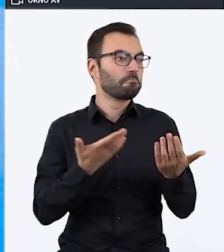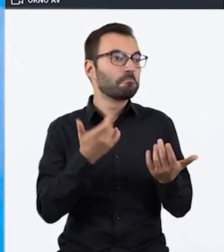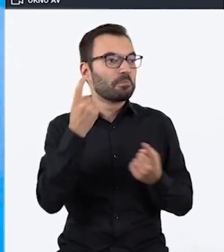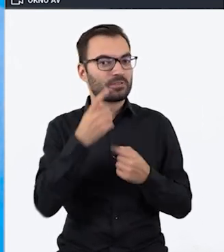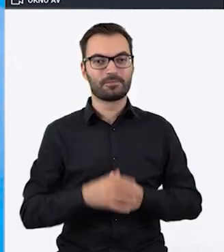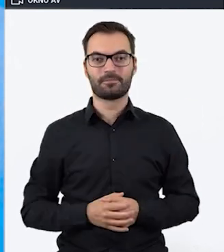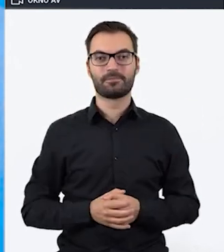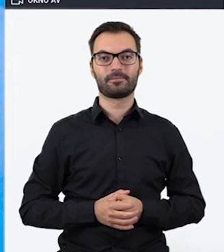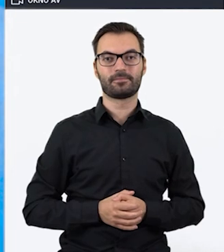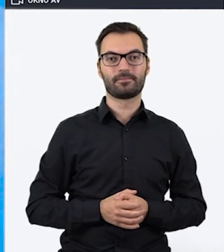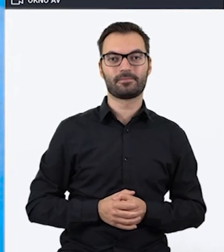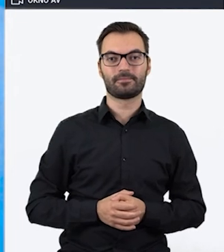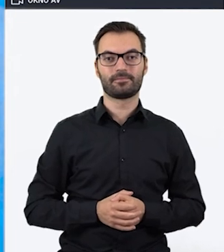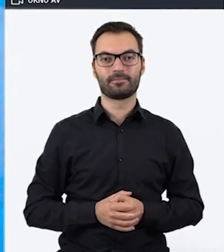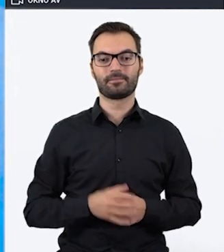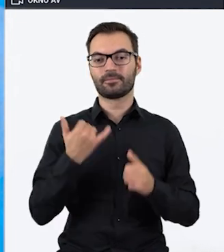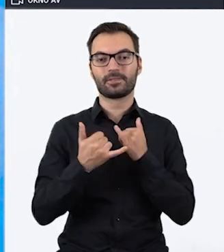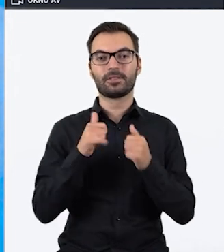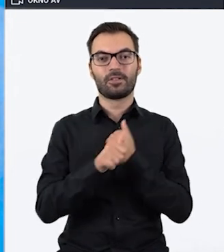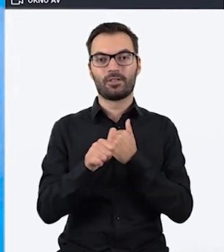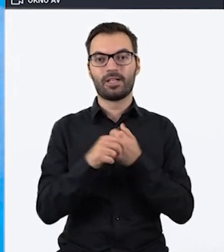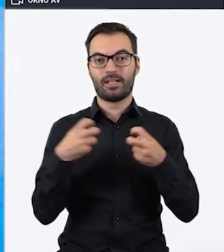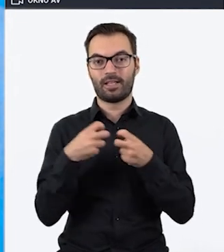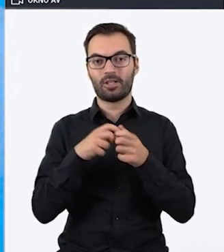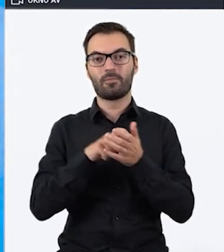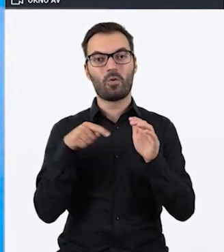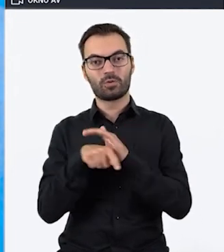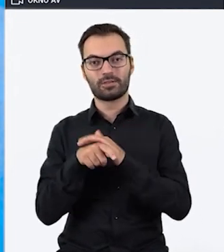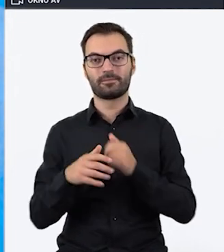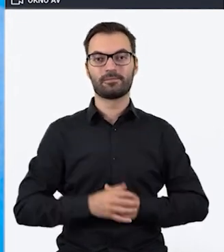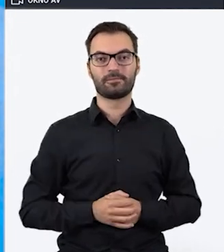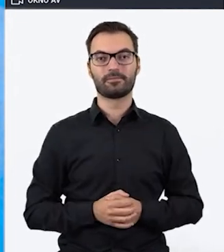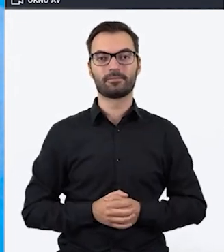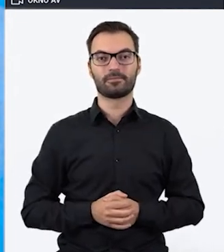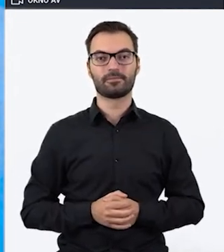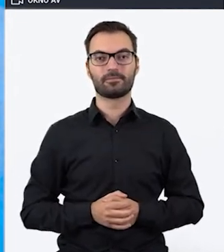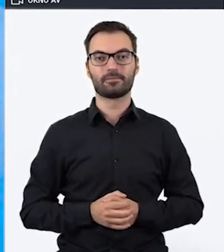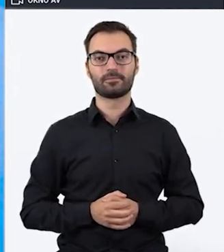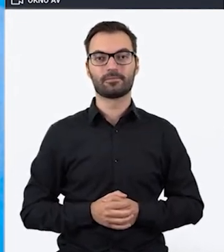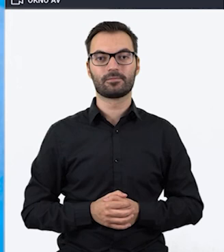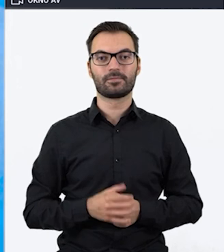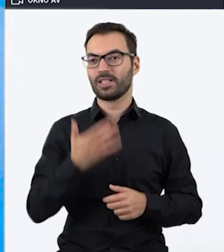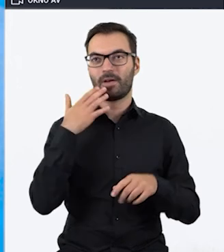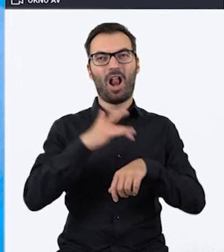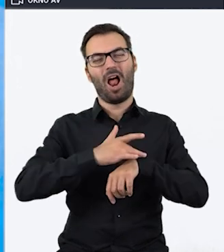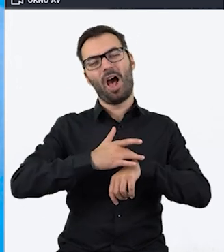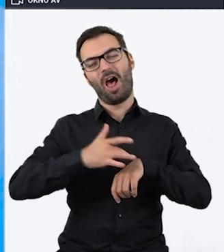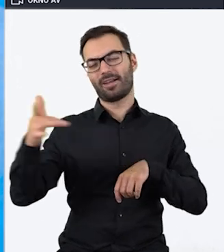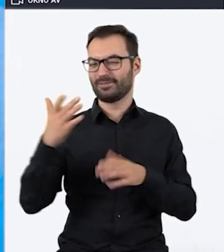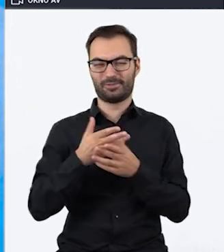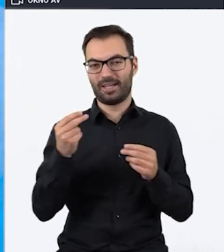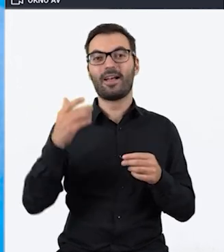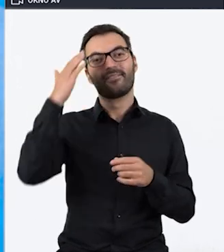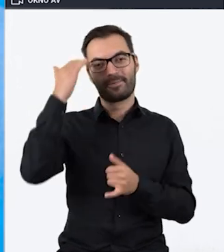temat? Jeżeli chodzi o te online'owe, to nie zajmują one już aż tak dużo czasu. Wiadomo,